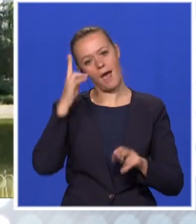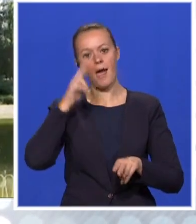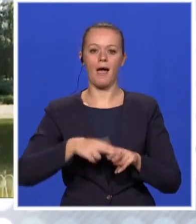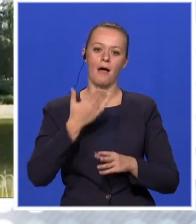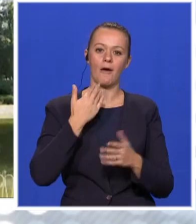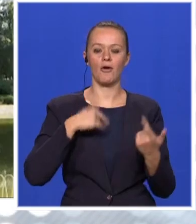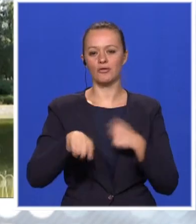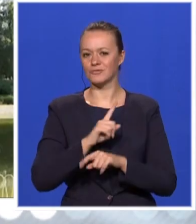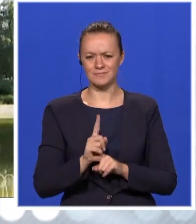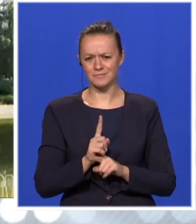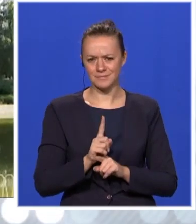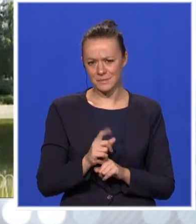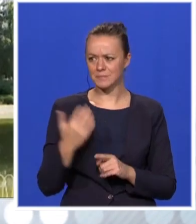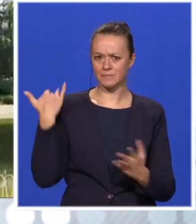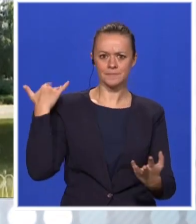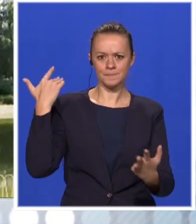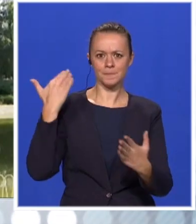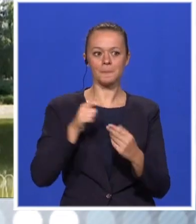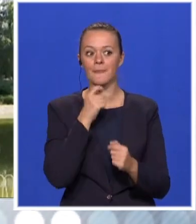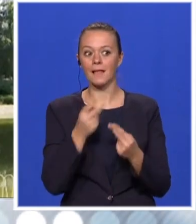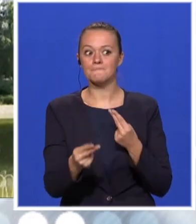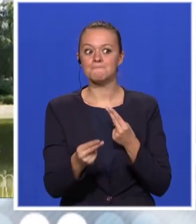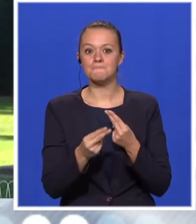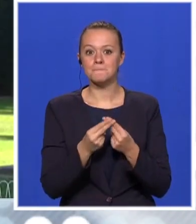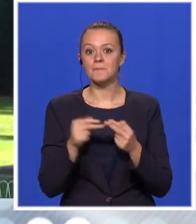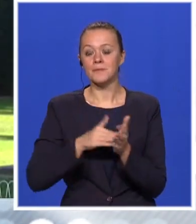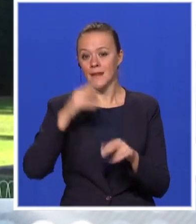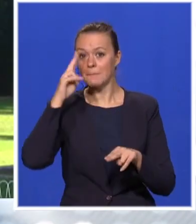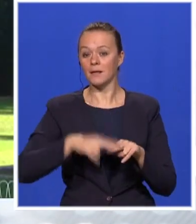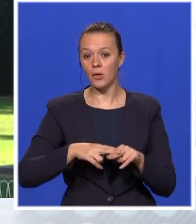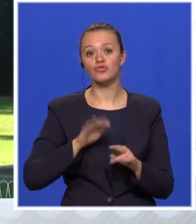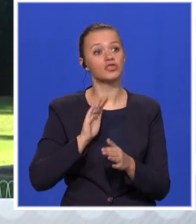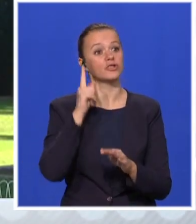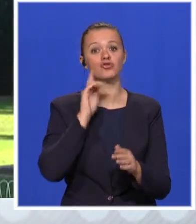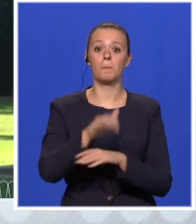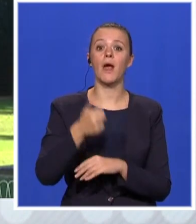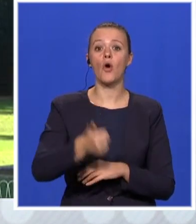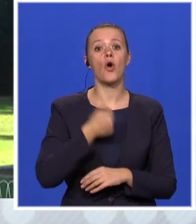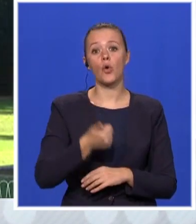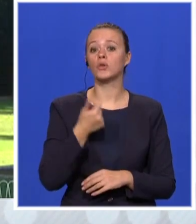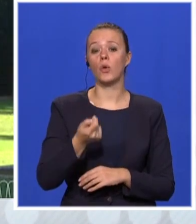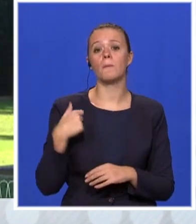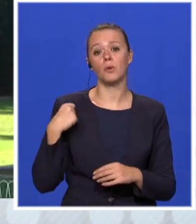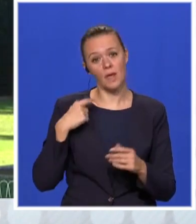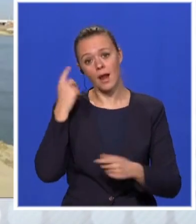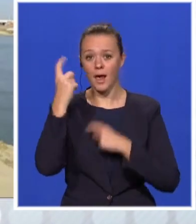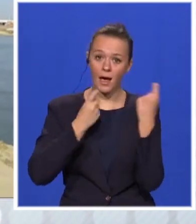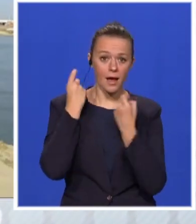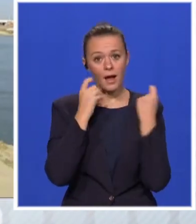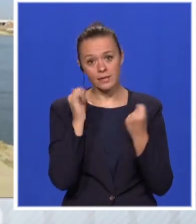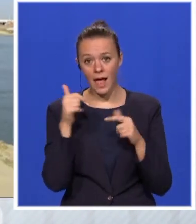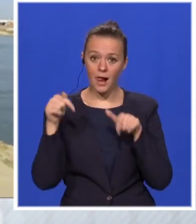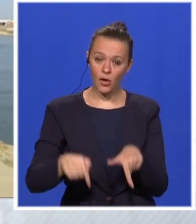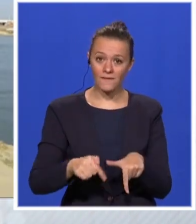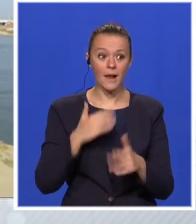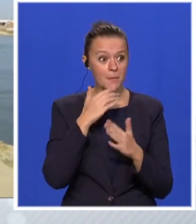nego kad vam mi saopštimo da su oni blizu, onda znate da je proces od godine i više dana i za nas u smislu razgovora. Time mi je mi potpuno